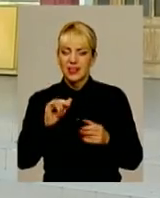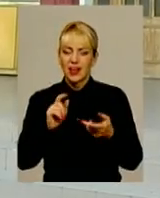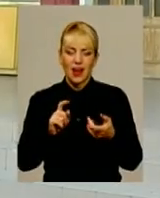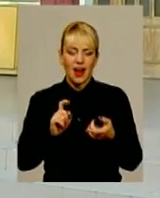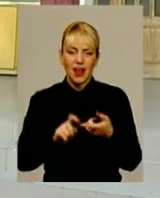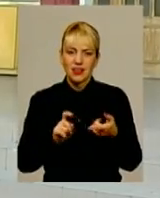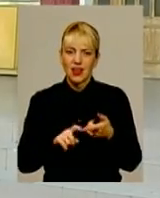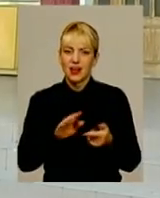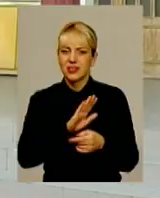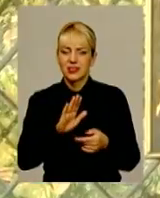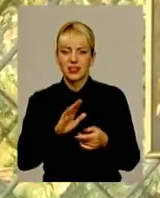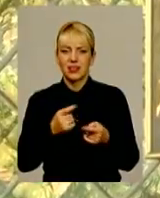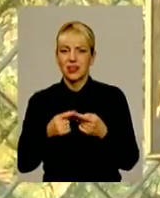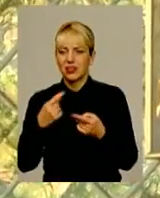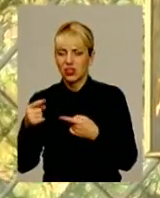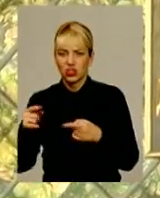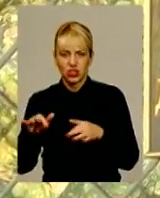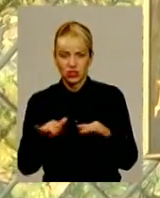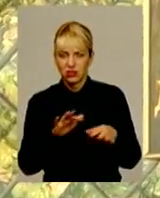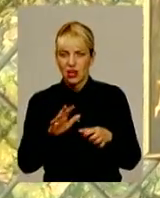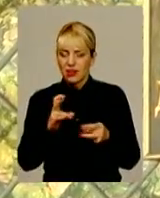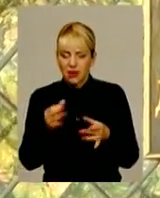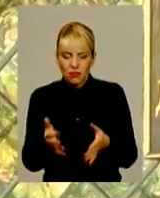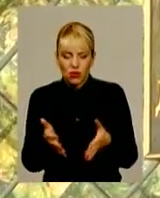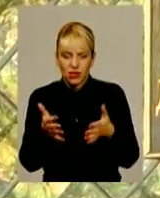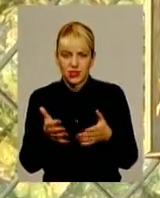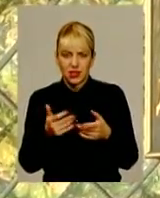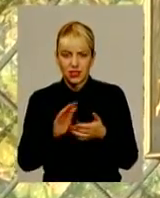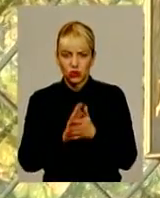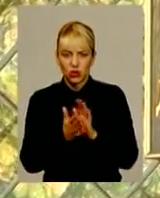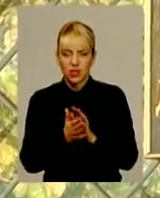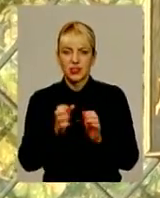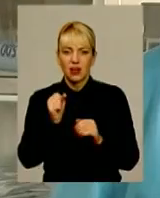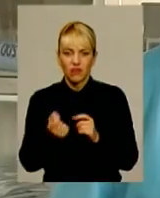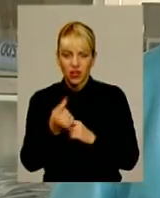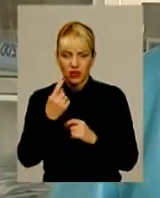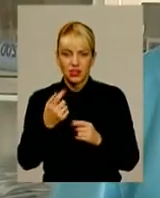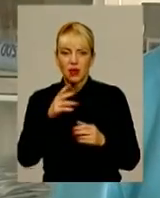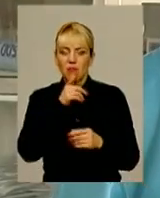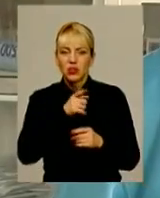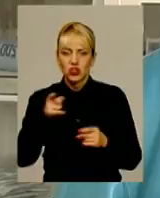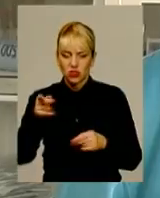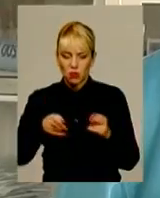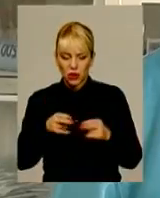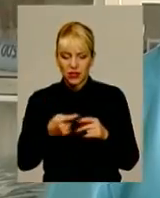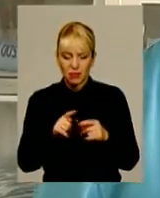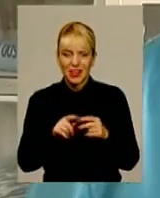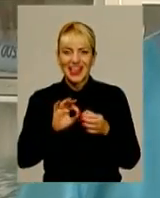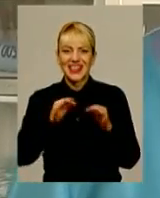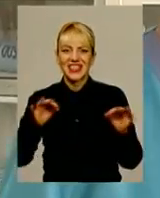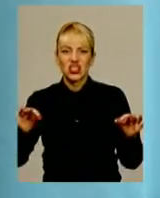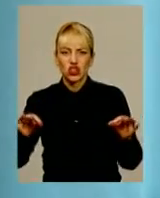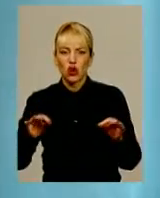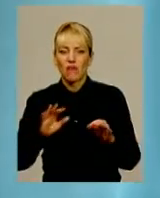не прояснили, кажуть медики. Вже під час операції виявилося, у Каріни кишкова непрохідність, котру могли спровокувати, зокрема, і